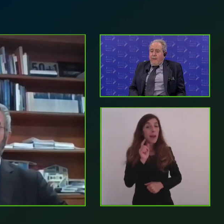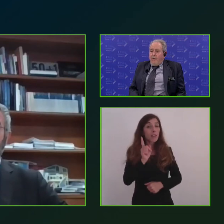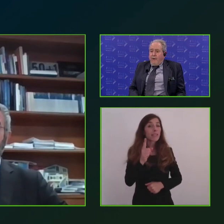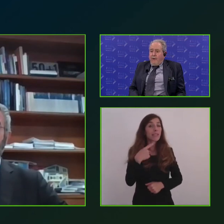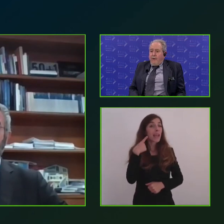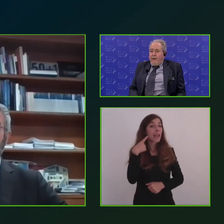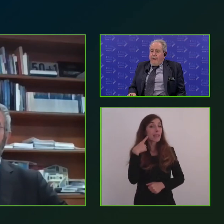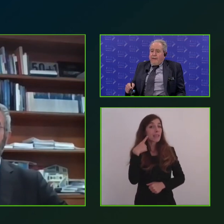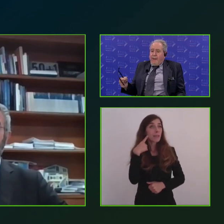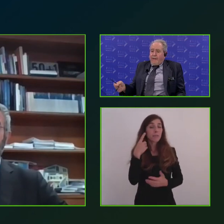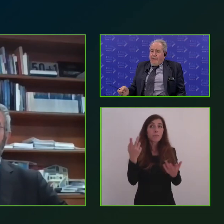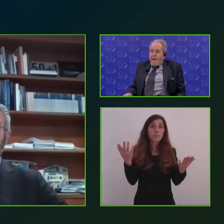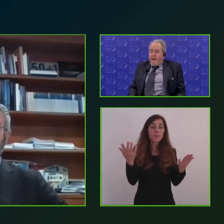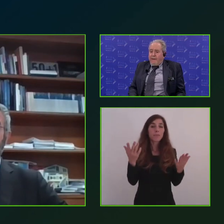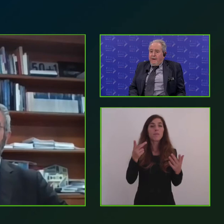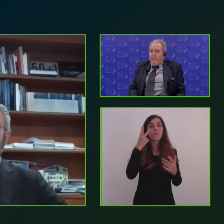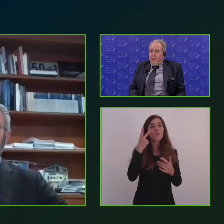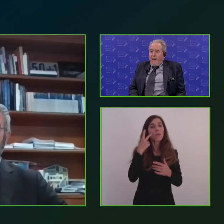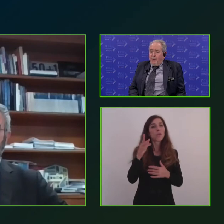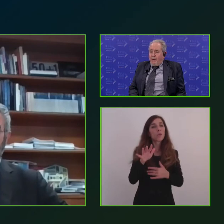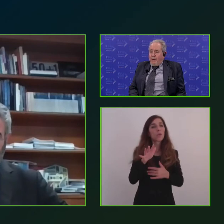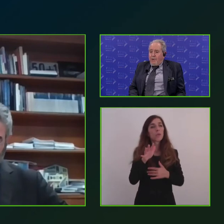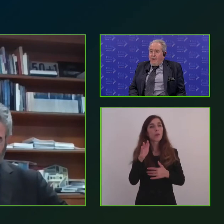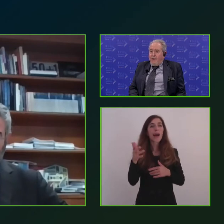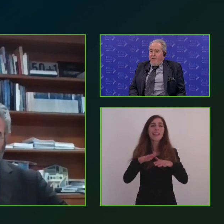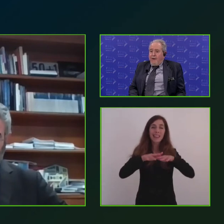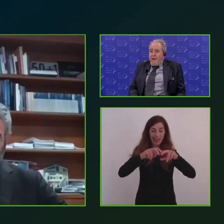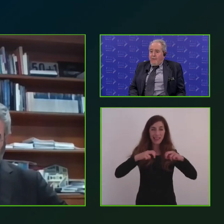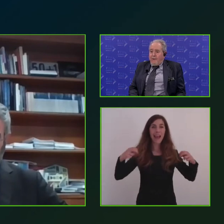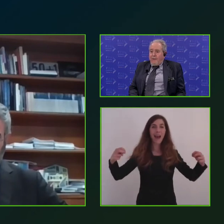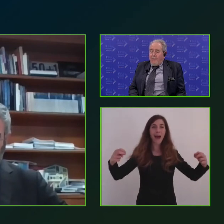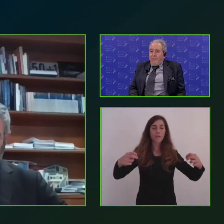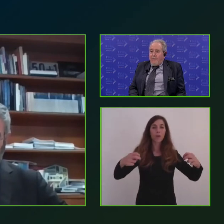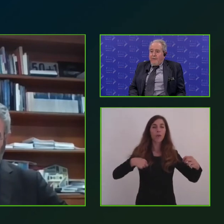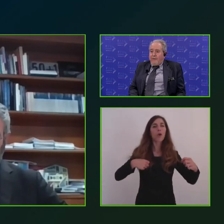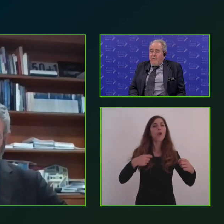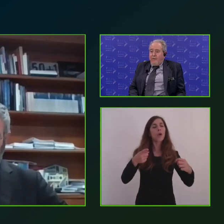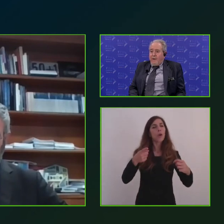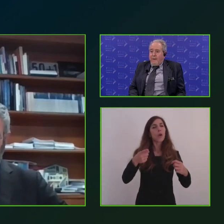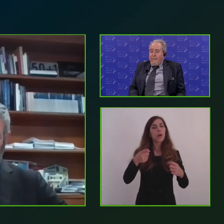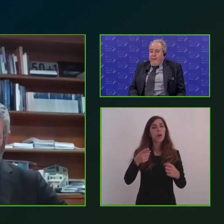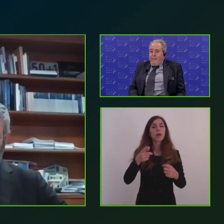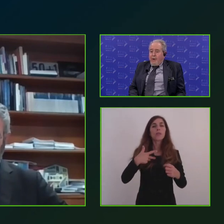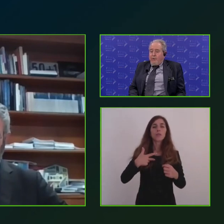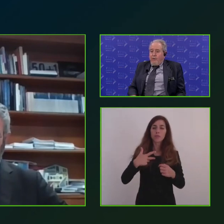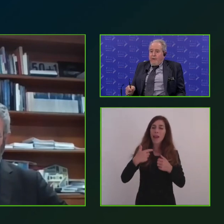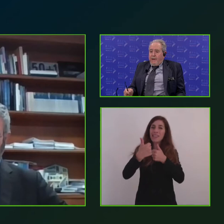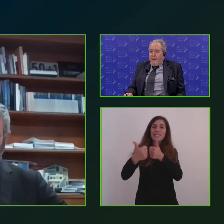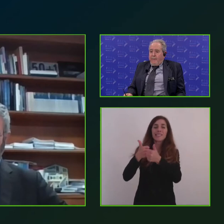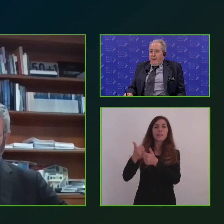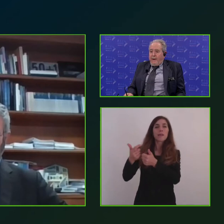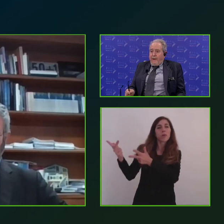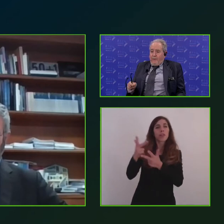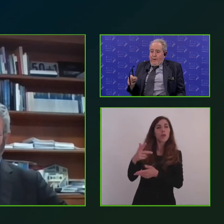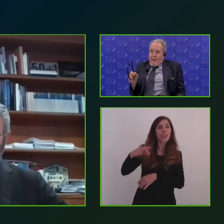sentiamo l'altra parte del tuo tavolo, cioè i nostri stakeholder. Poi torno a